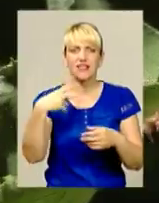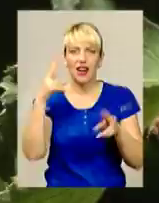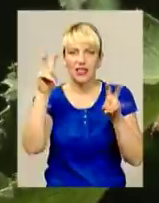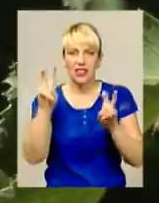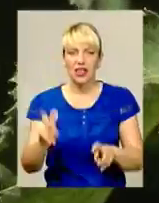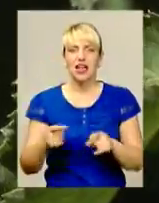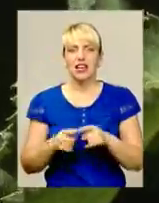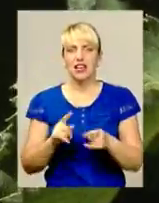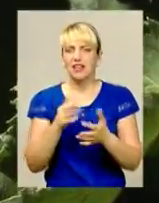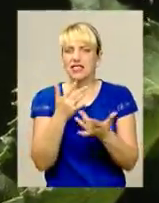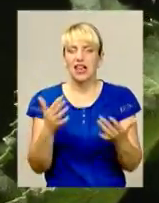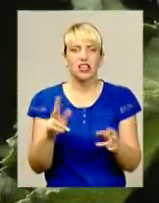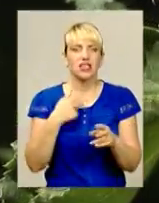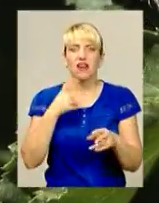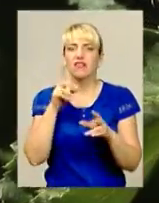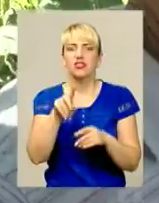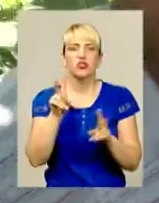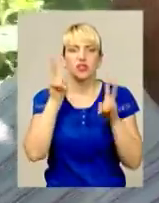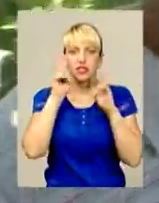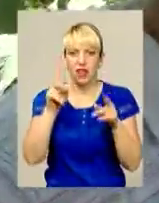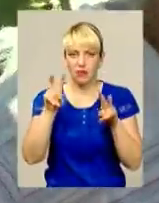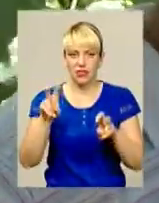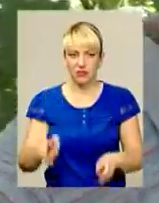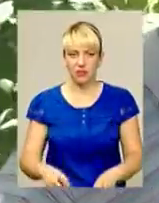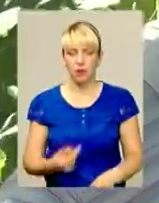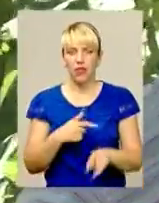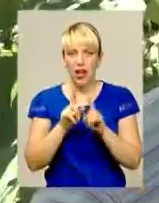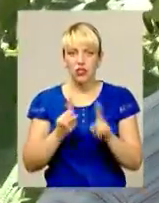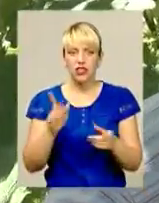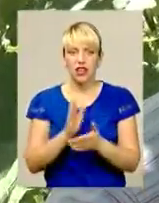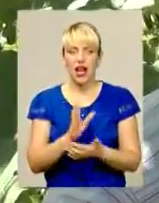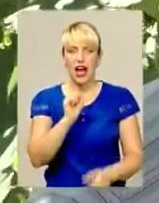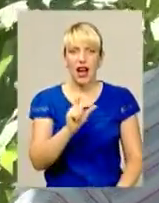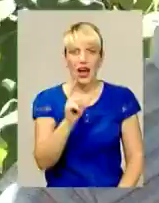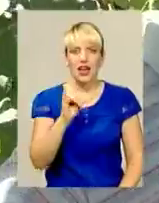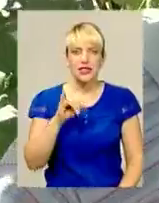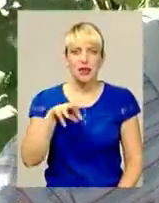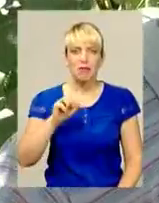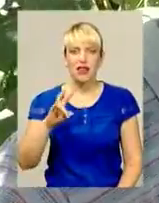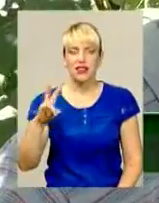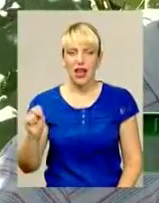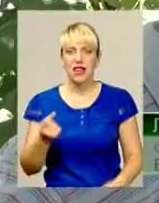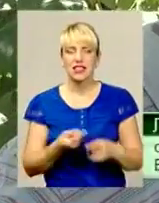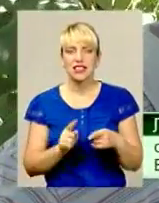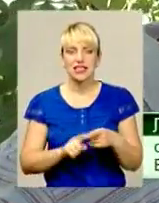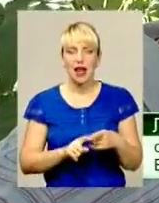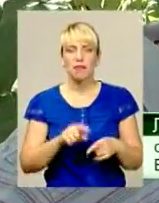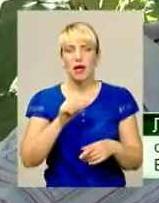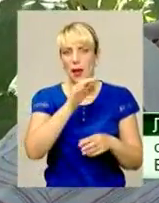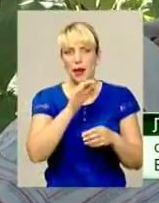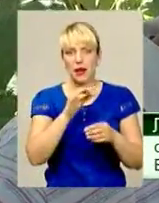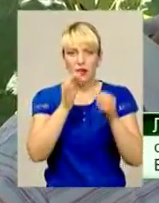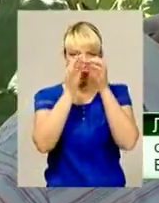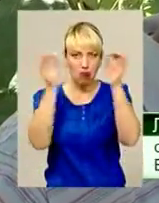куштували. А й гадки не маємо, що воно таке. Екзотичніше є азіміна. А що це таке? Азіміна – це мексиканський